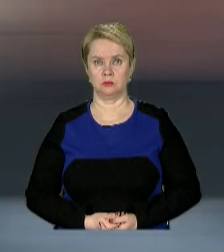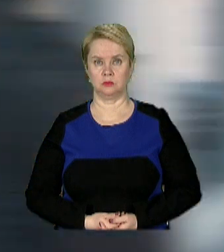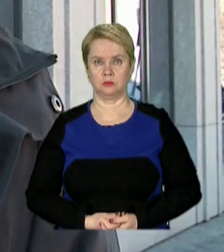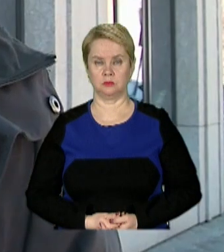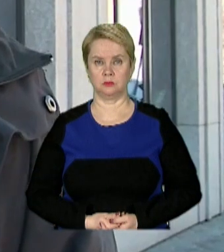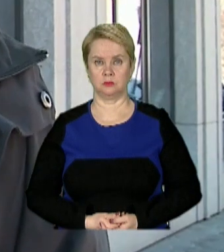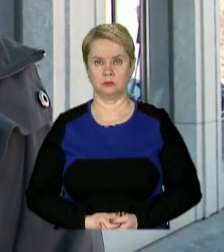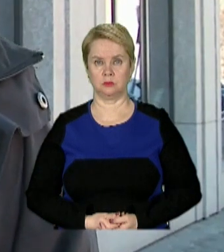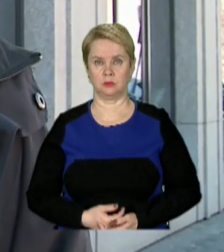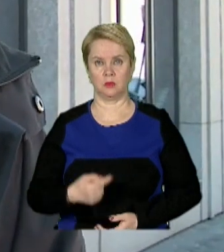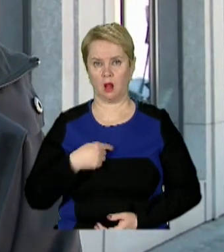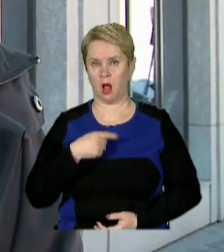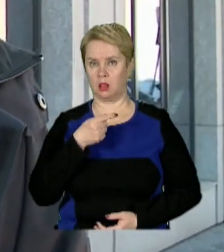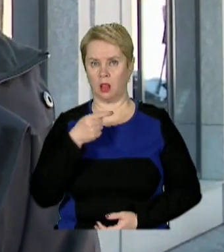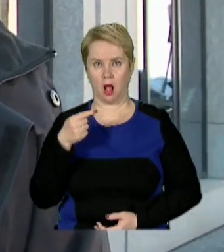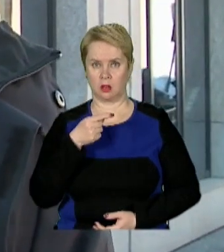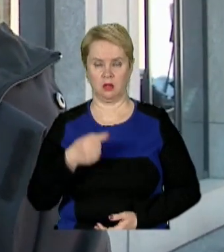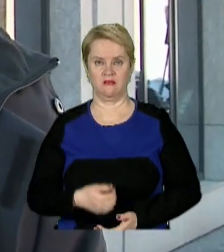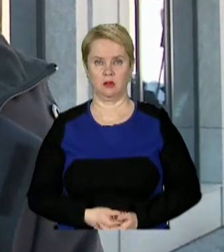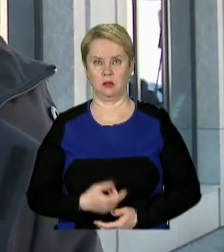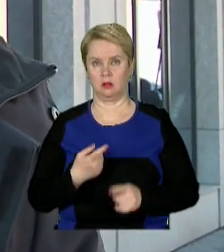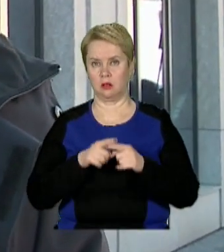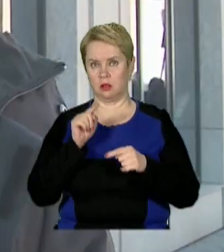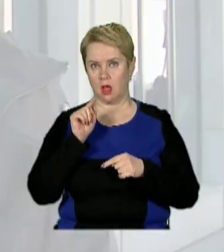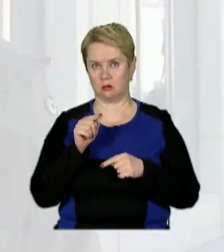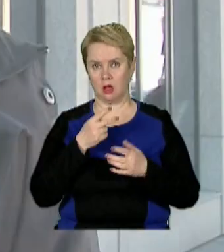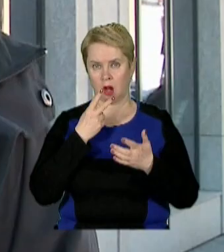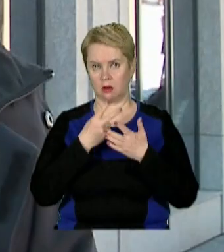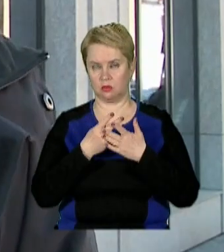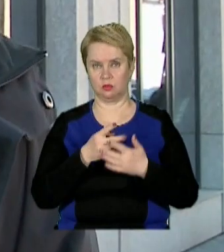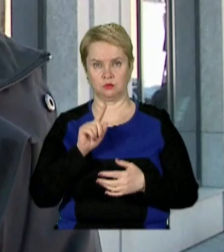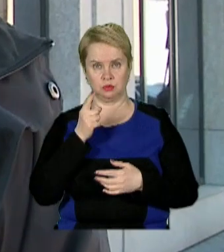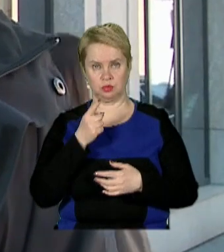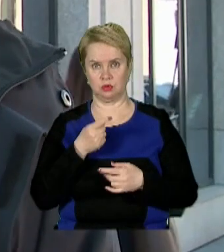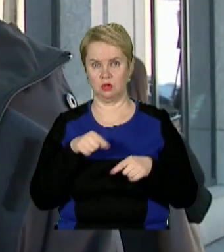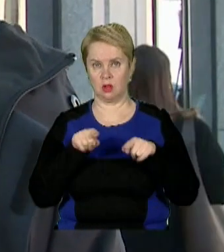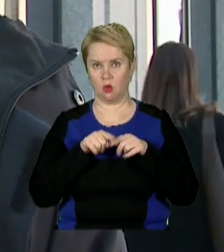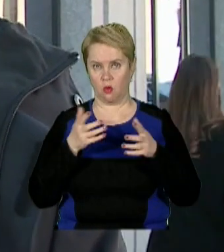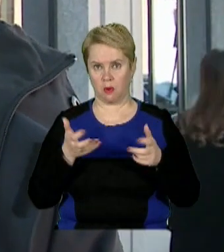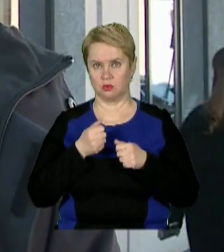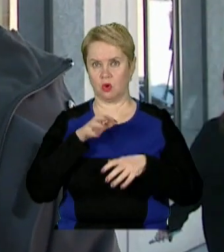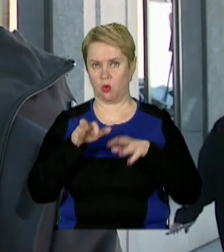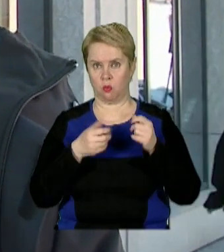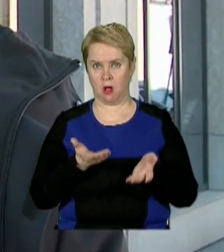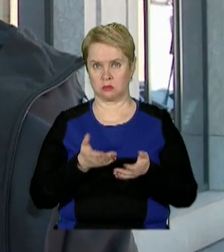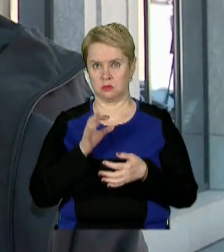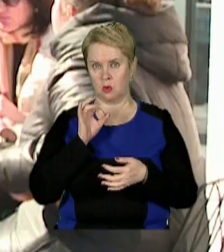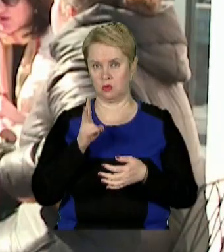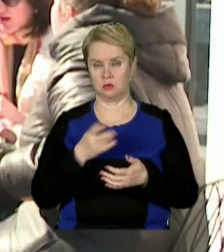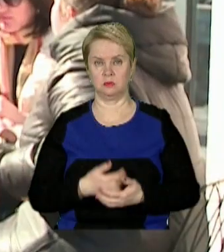Я негативно, негативно на це реагую. Тому що вони підтримують окупацію, це